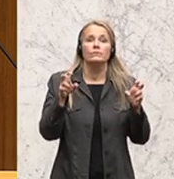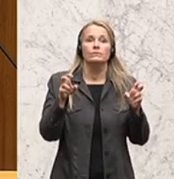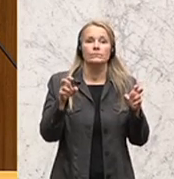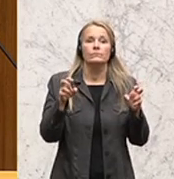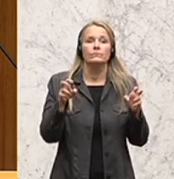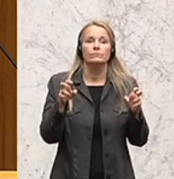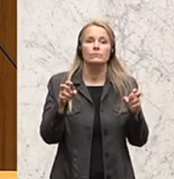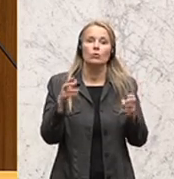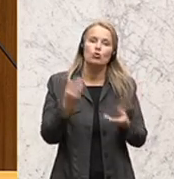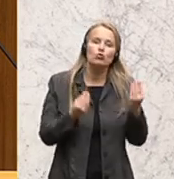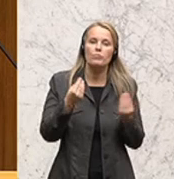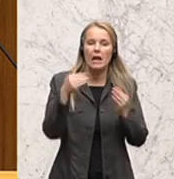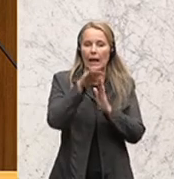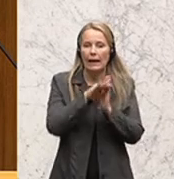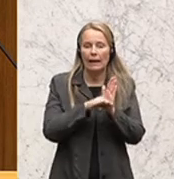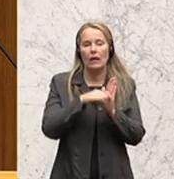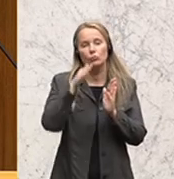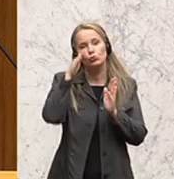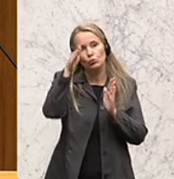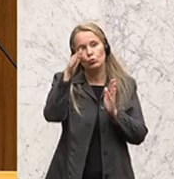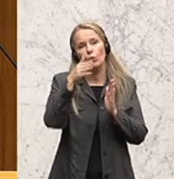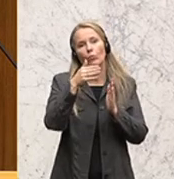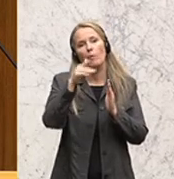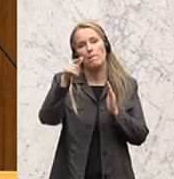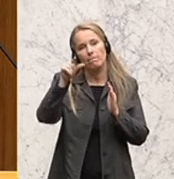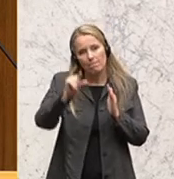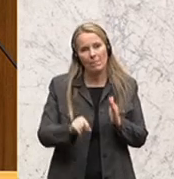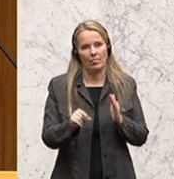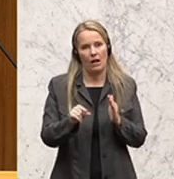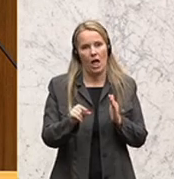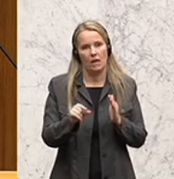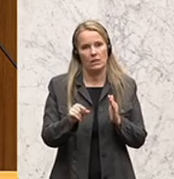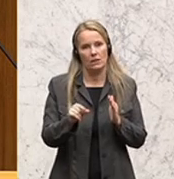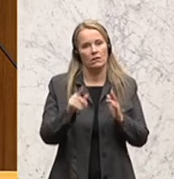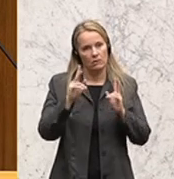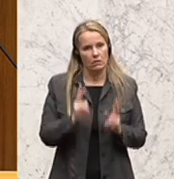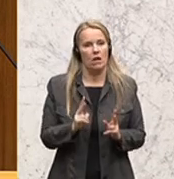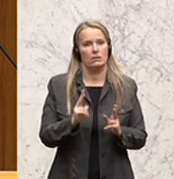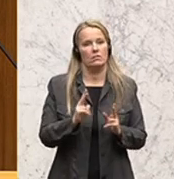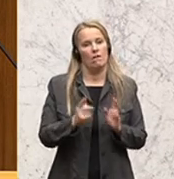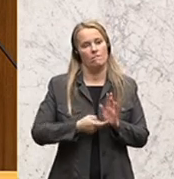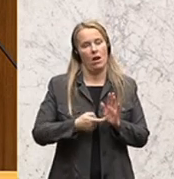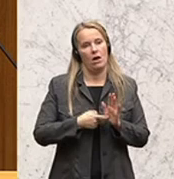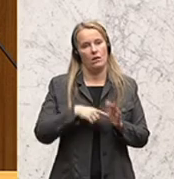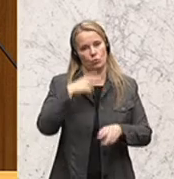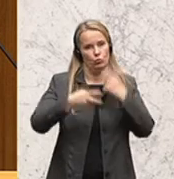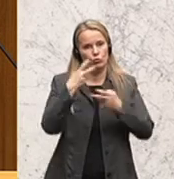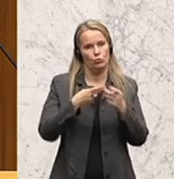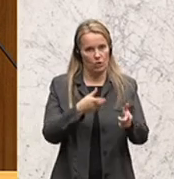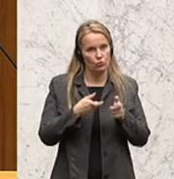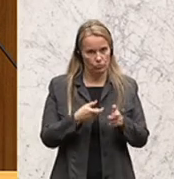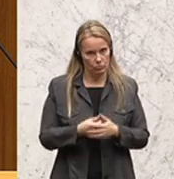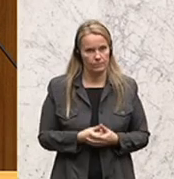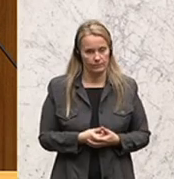Einrichtung einer Spielregel, wonach künftig die Minderheit dieses Hauses einen solchen Untersuchungsausschuss einsetzen kann.